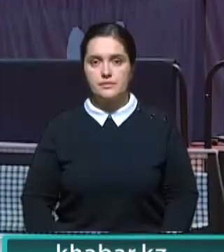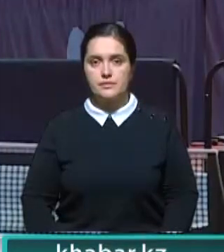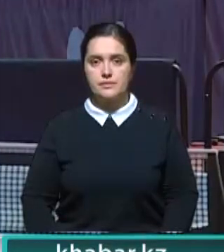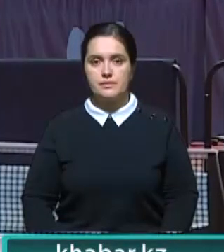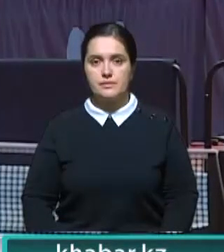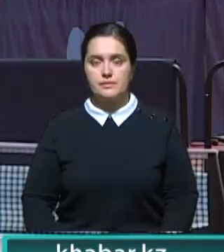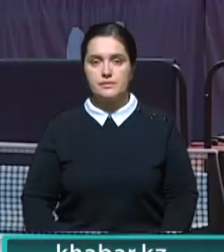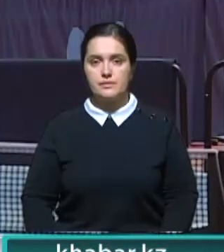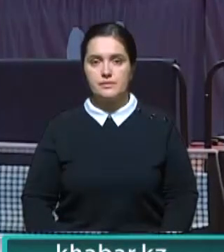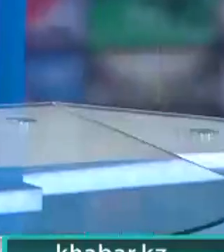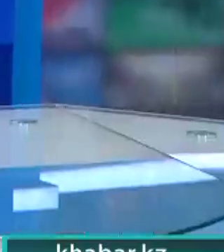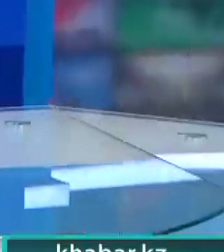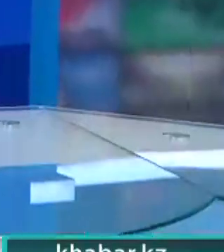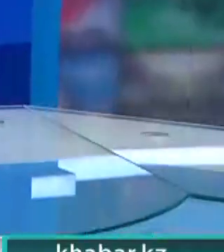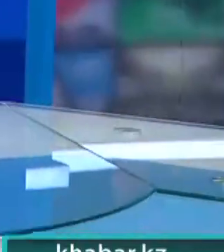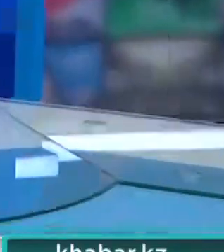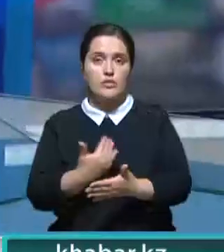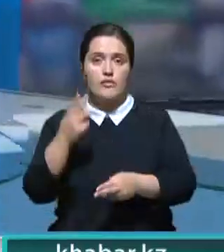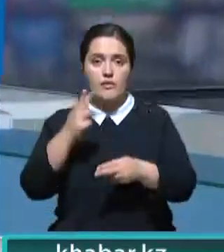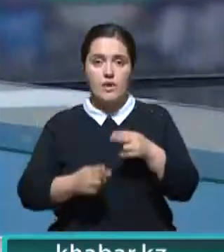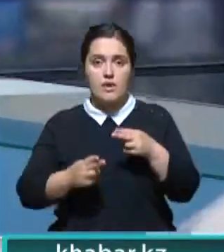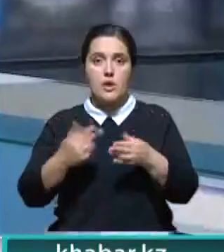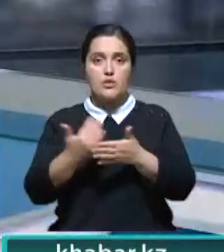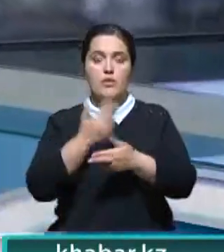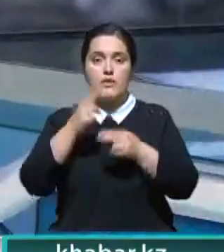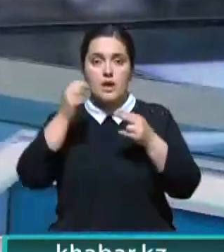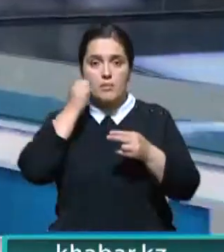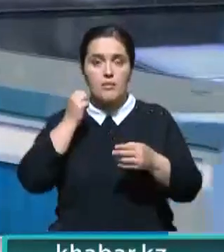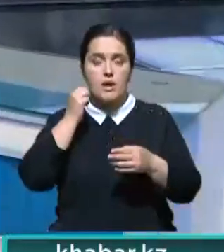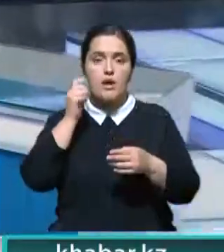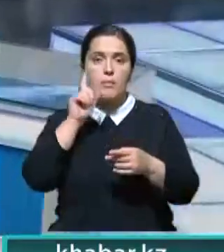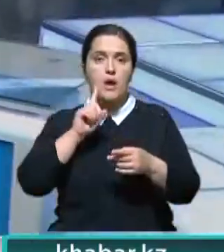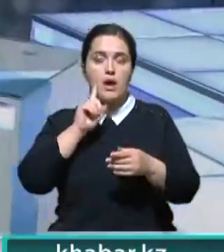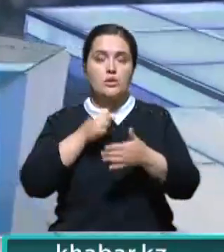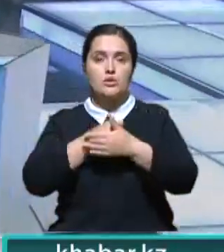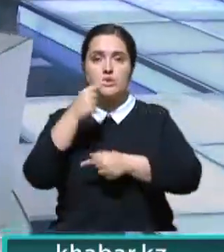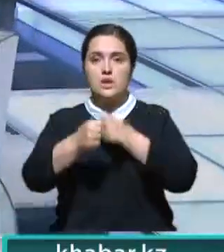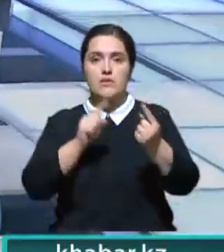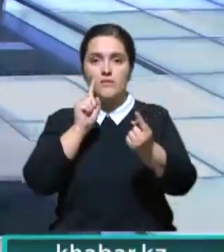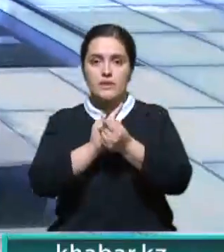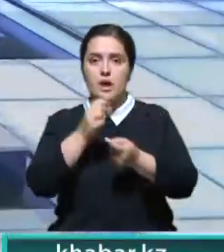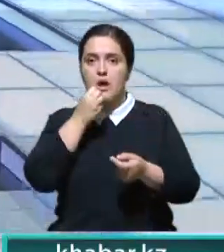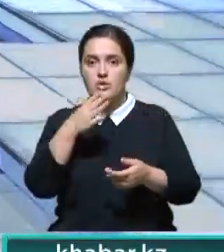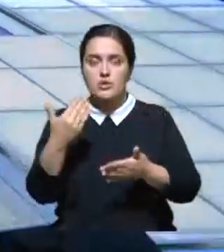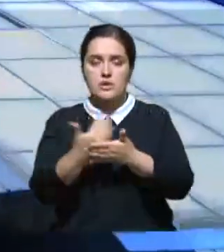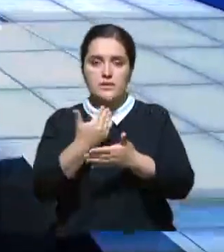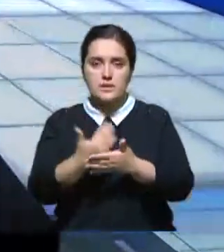Караганда. Итоги дня. На этом все. Я с вами прощаюсь. Всего доброго и хороших вам новостей.